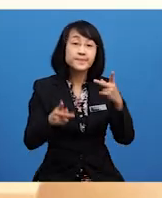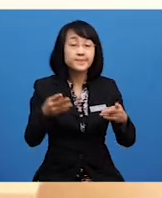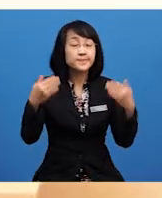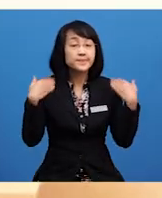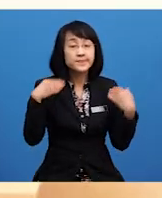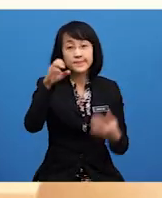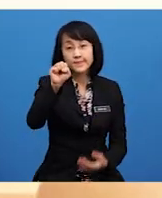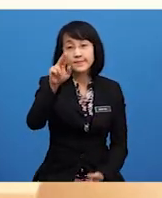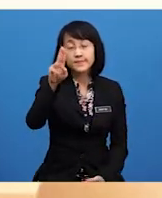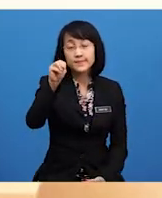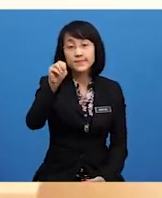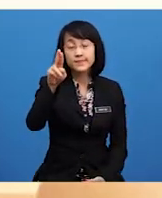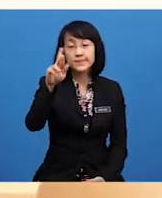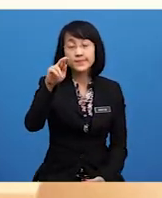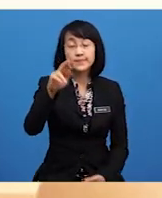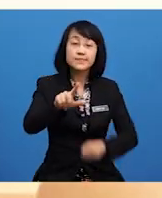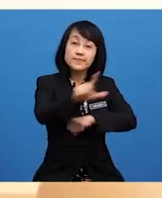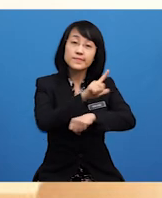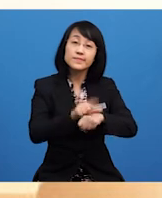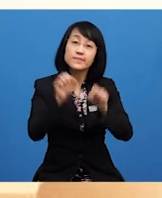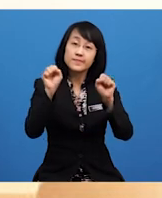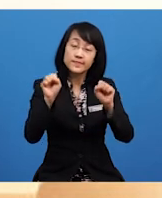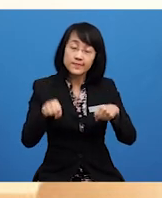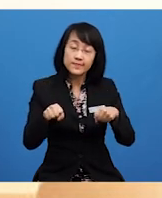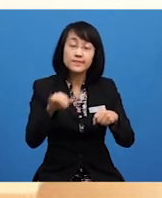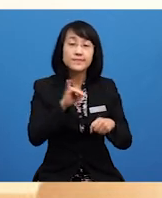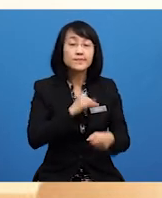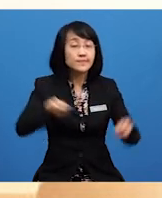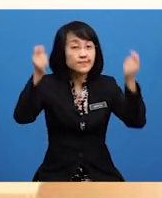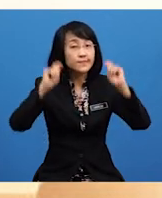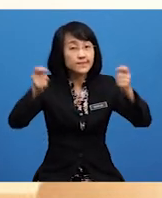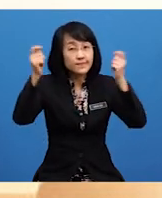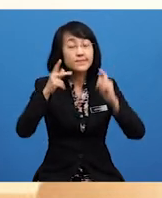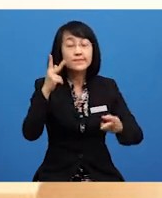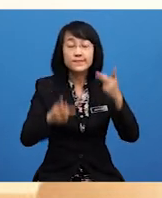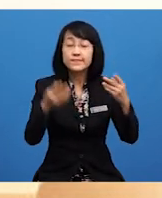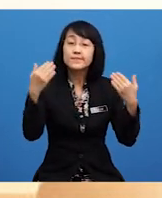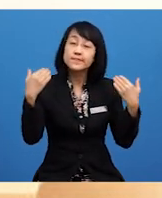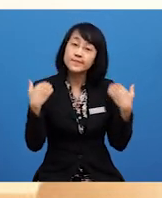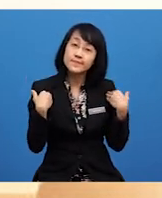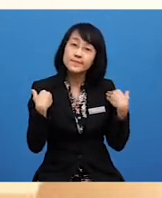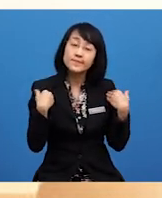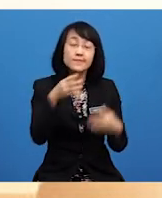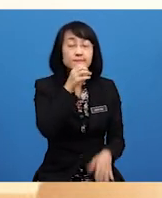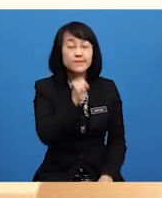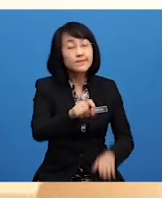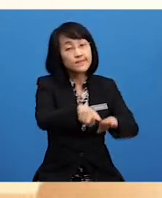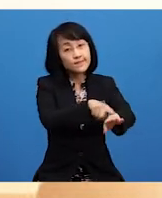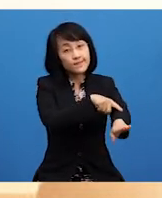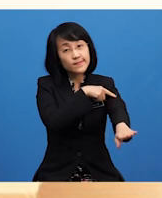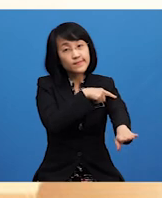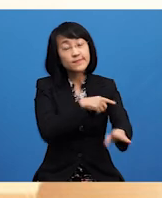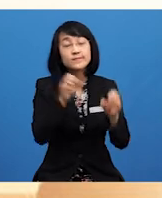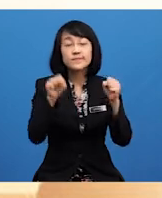Sumur Di Ladang Boleh Saya Menumpang Mandi Kalau Ada Umur Yang Panjang